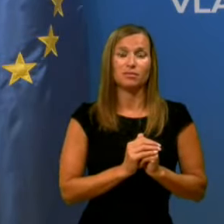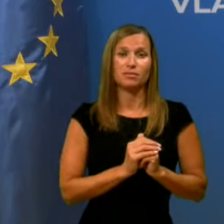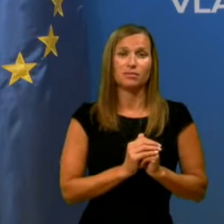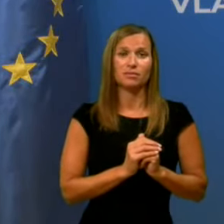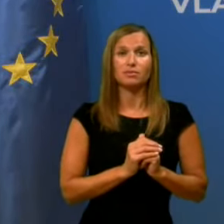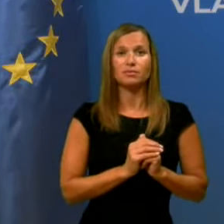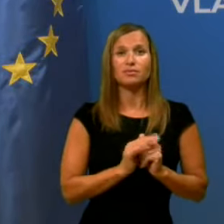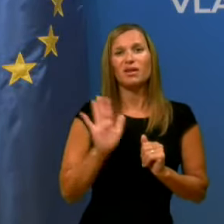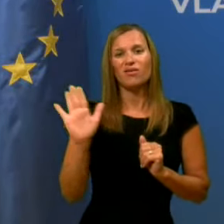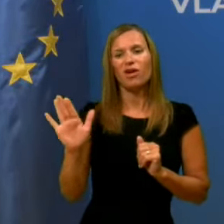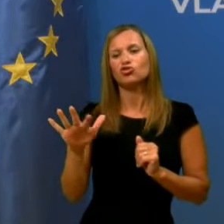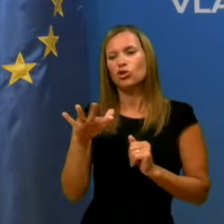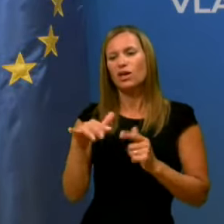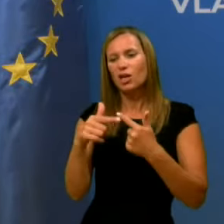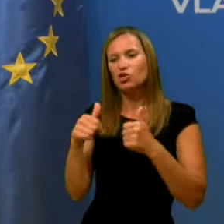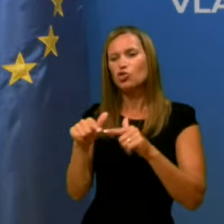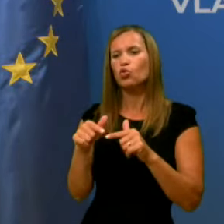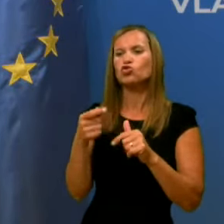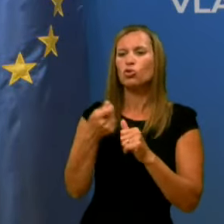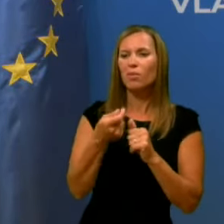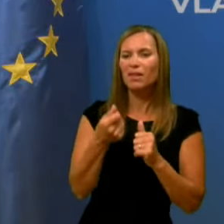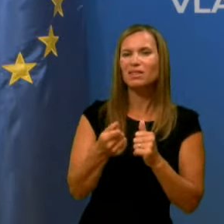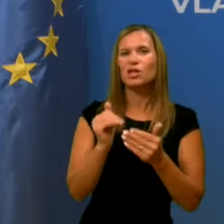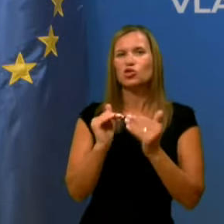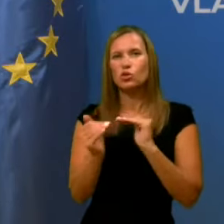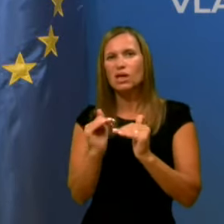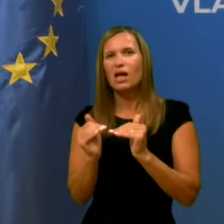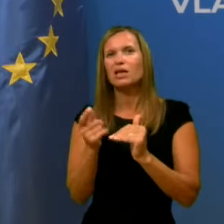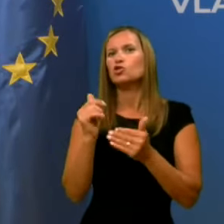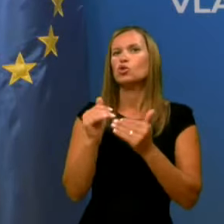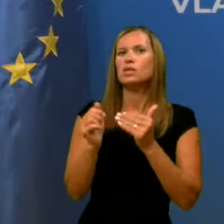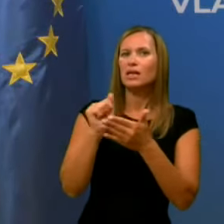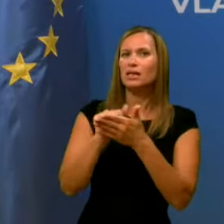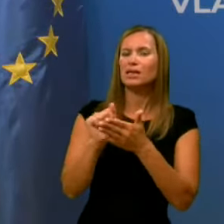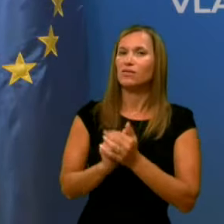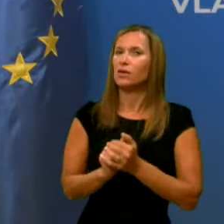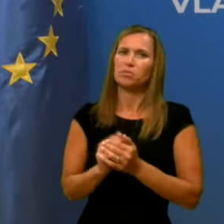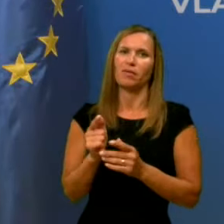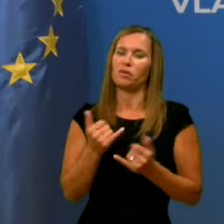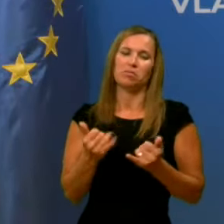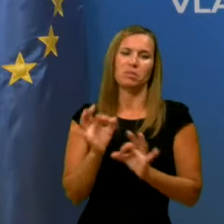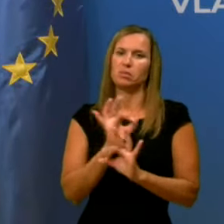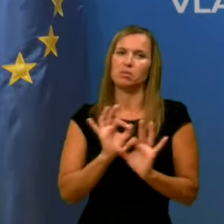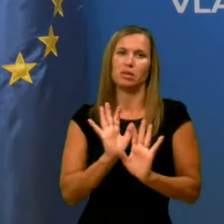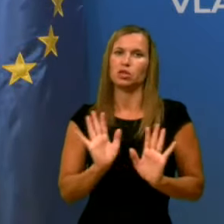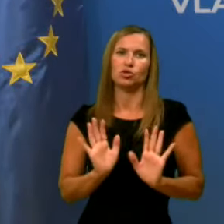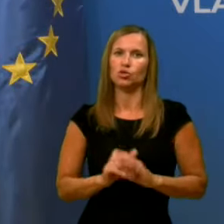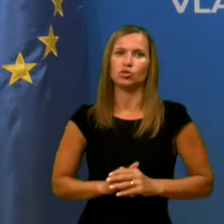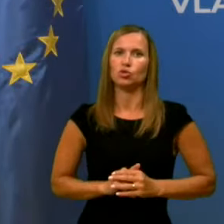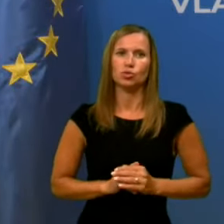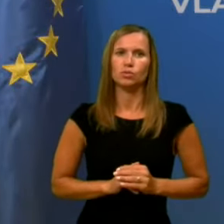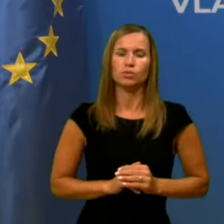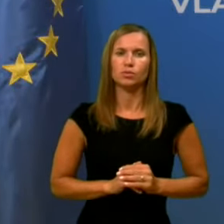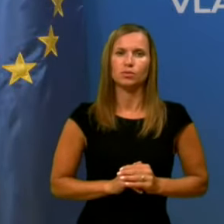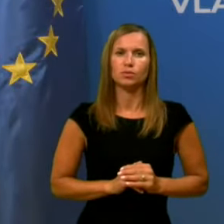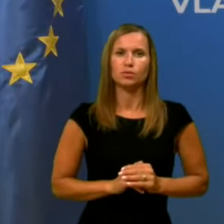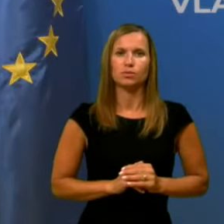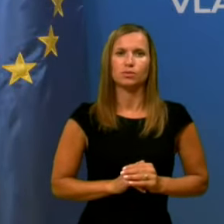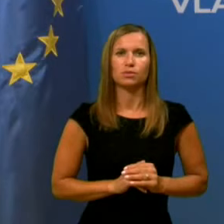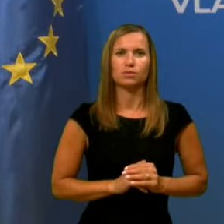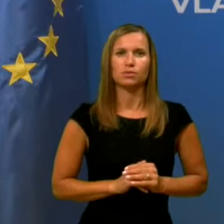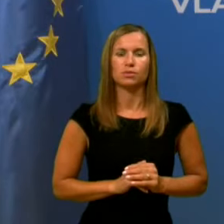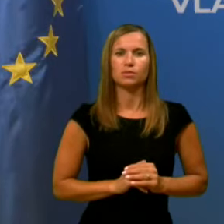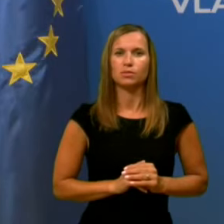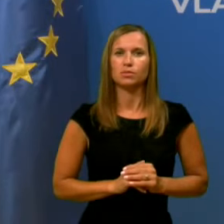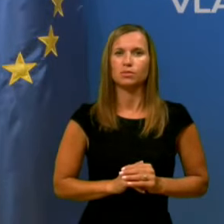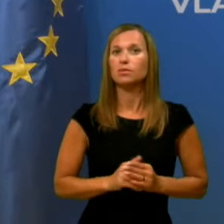udaru, ne, socijala, štipendije in tako naprej, socijalni transferi? To trenutno ni naše izhodišče. Ste rekli, mogoče